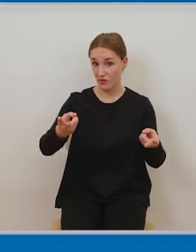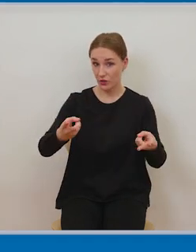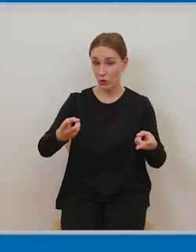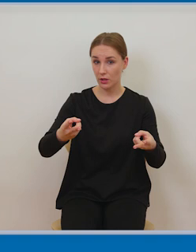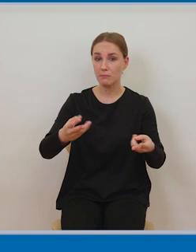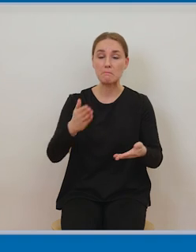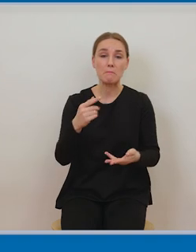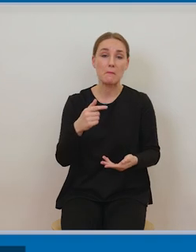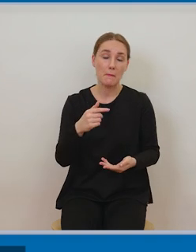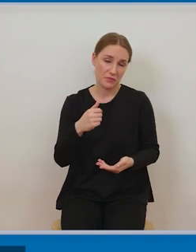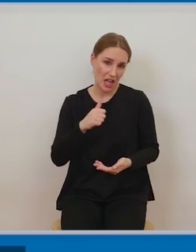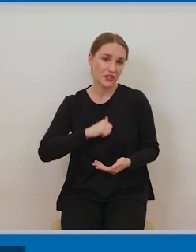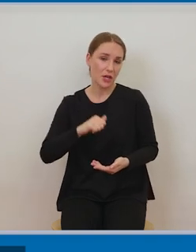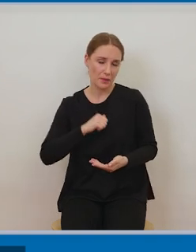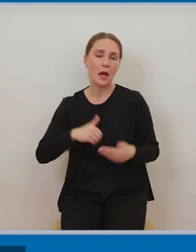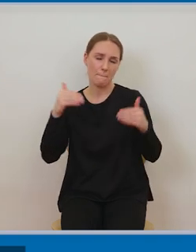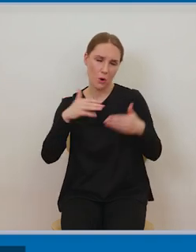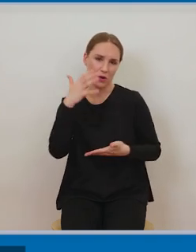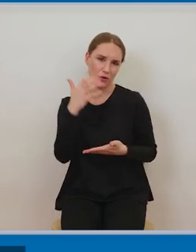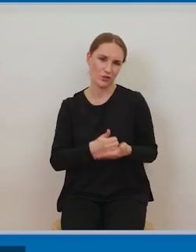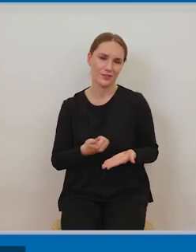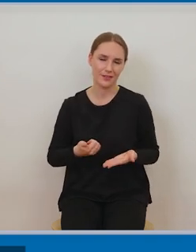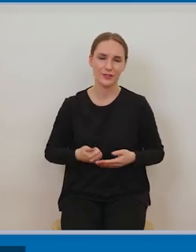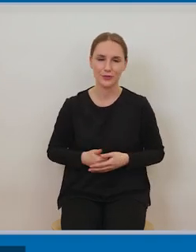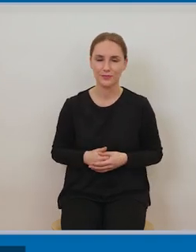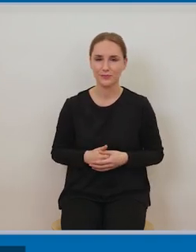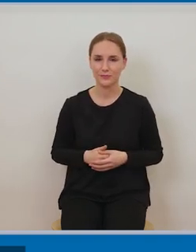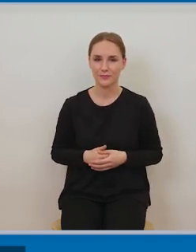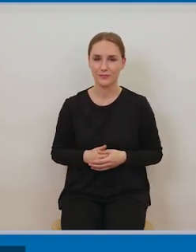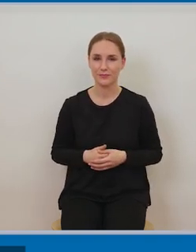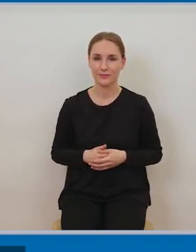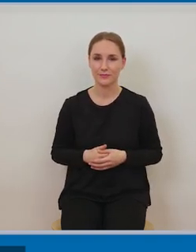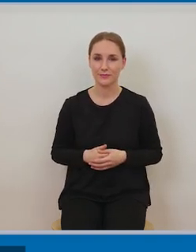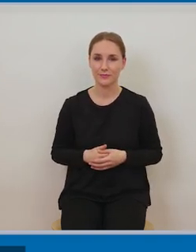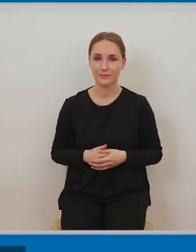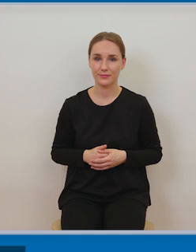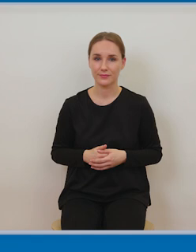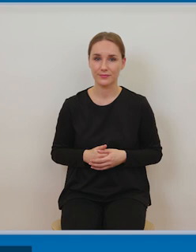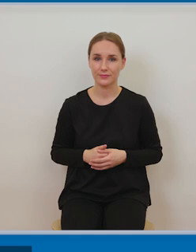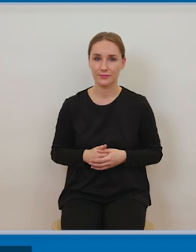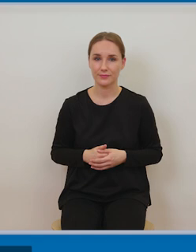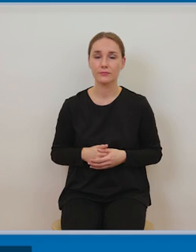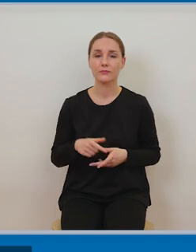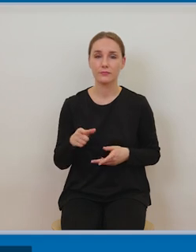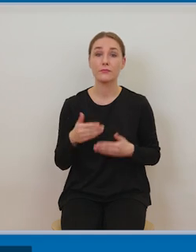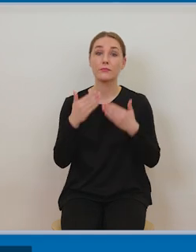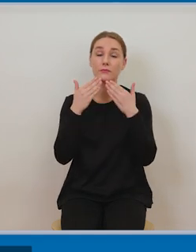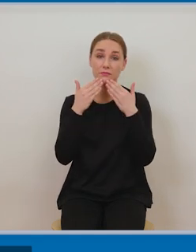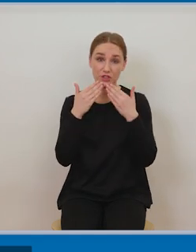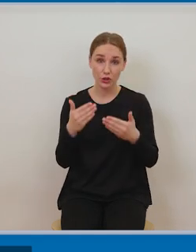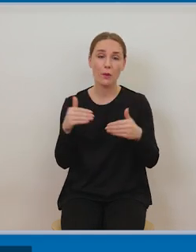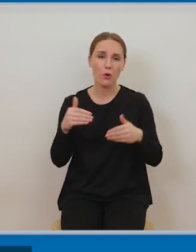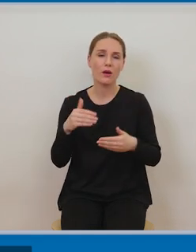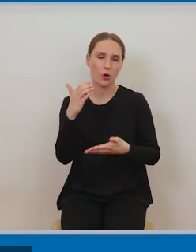Artykuł 23 definiuje pewne warunki, na jakich można korzystać z cudzy utworów w ramach dozwolonego użytku